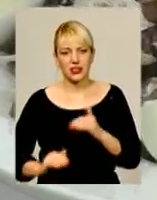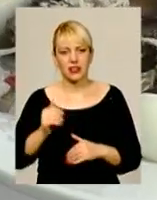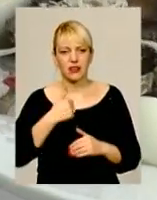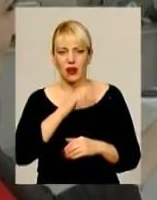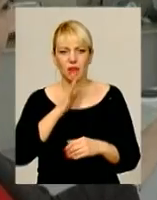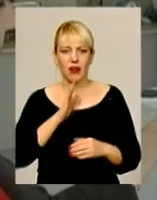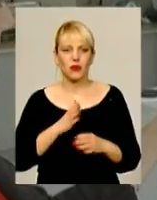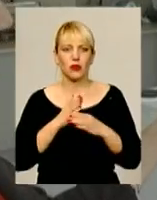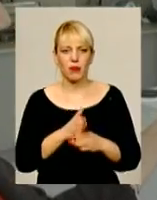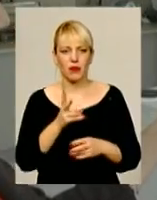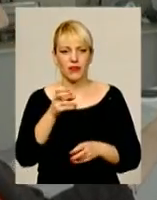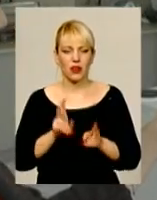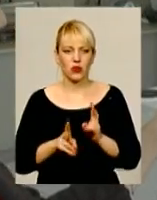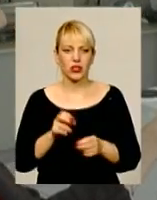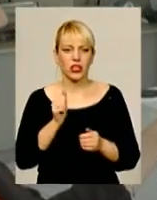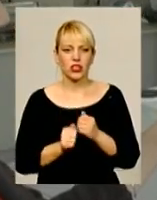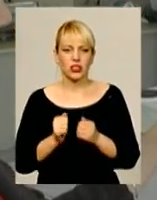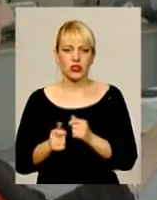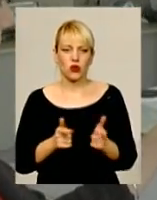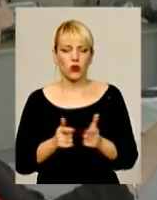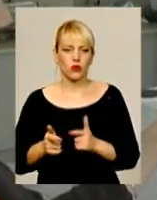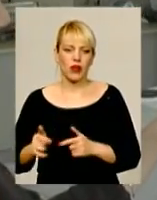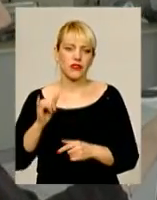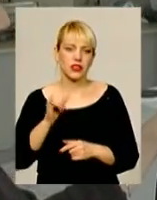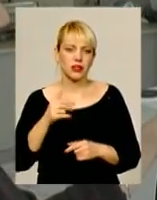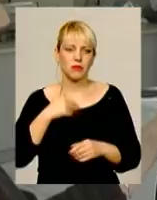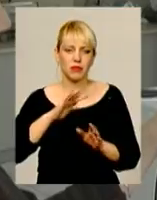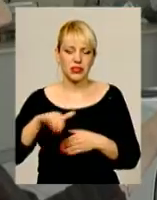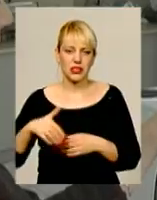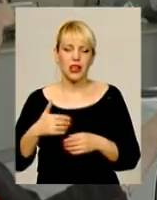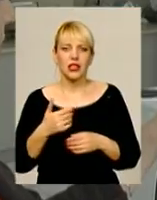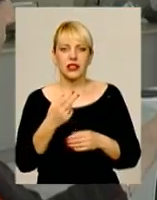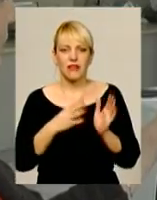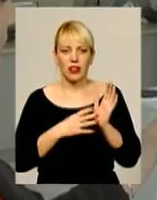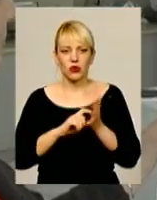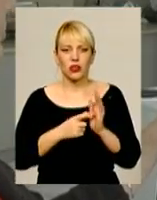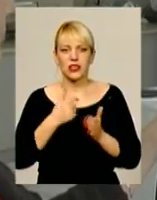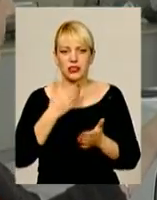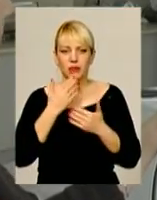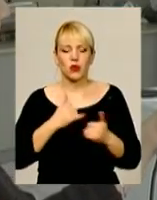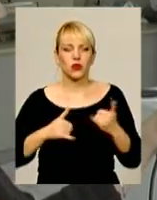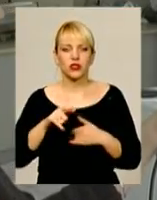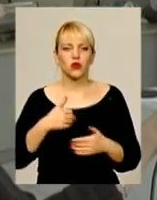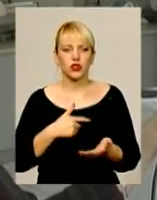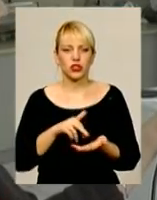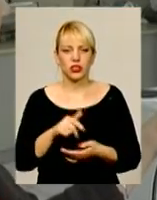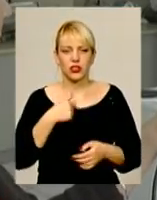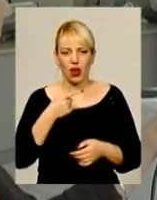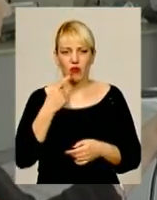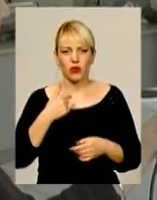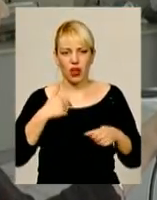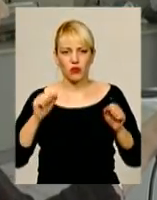допомагав на кухні, часто готував. І після 9 класу вона мене запитала, а куди ти хочеш пітиною? Я